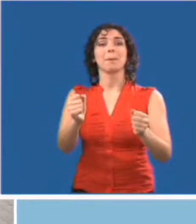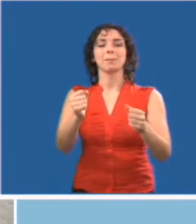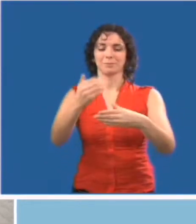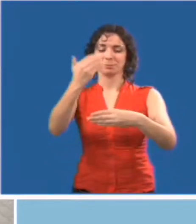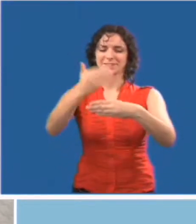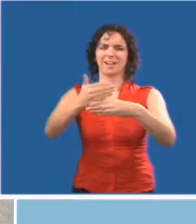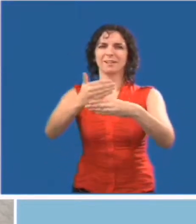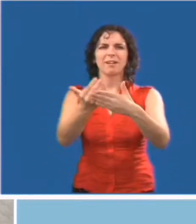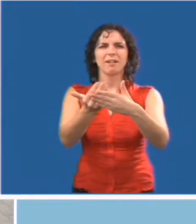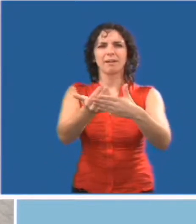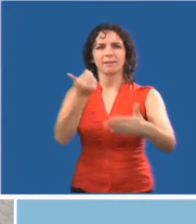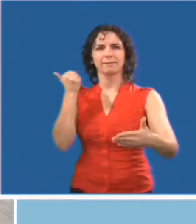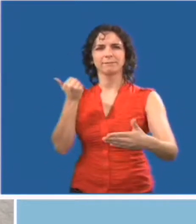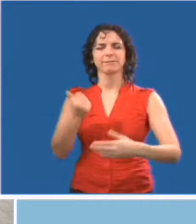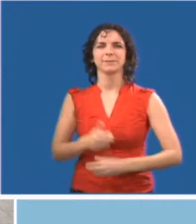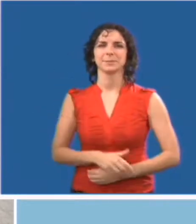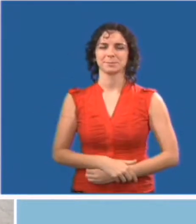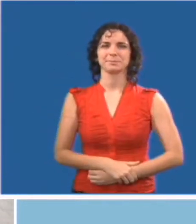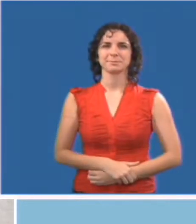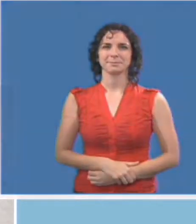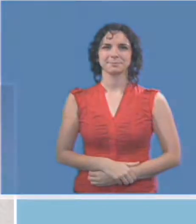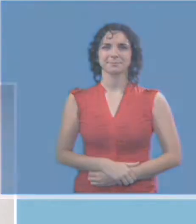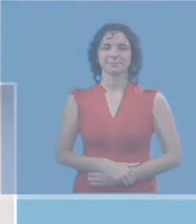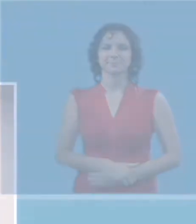pour faire tomber une barrière.